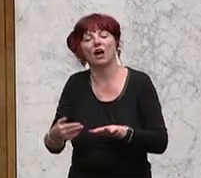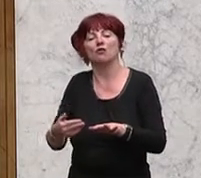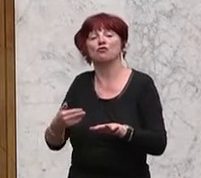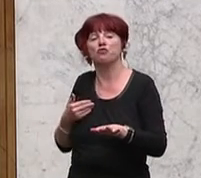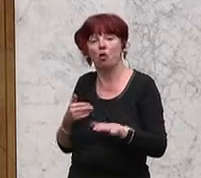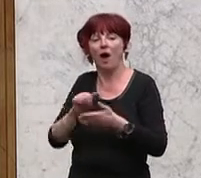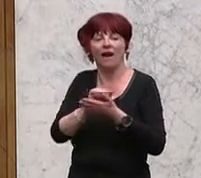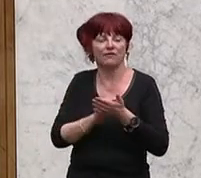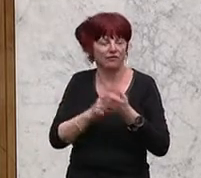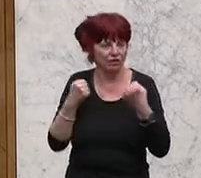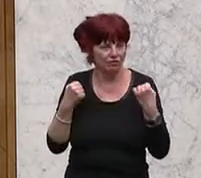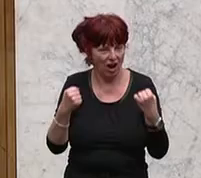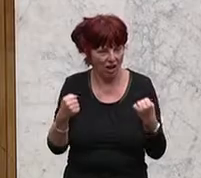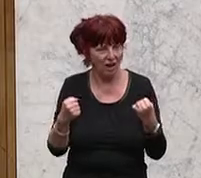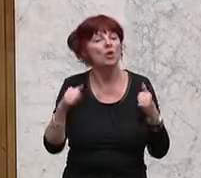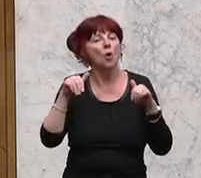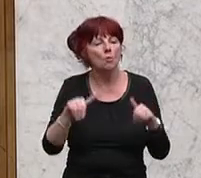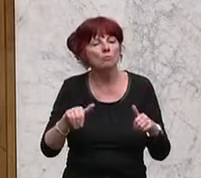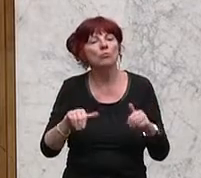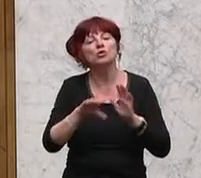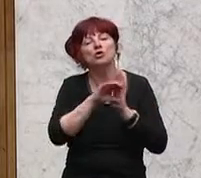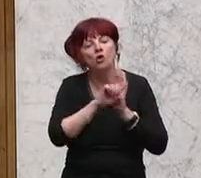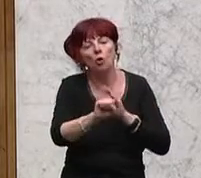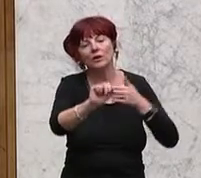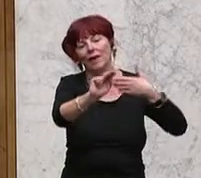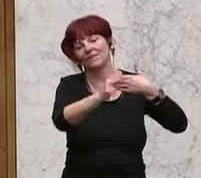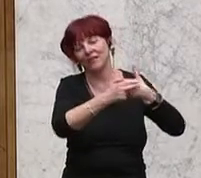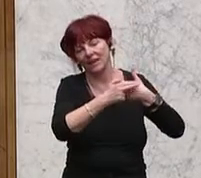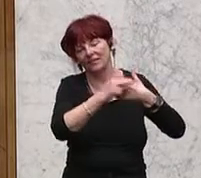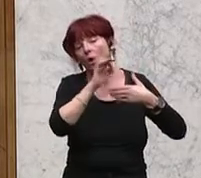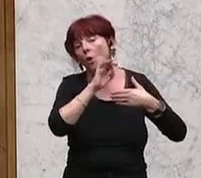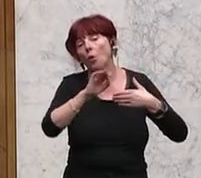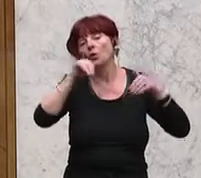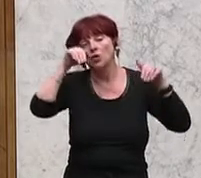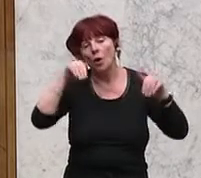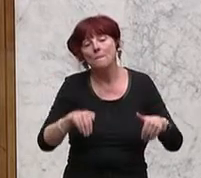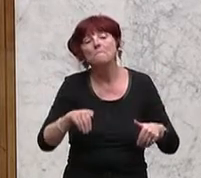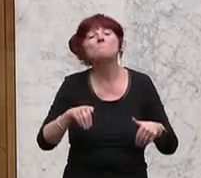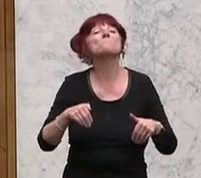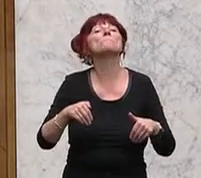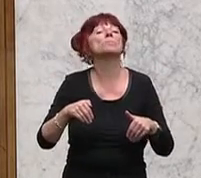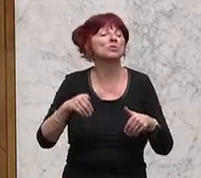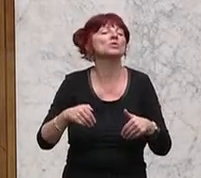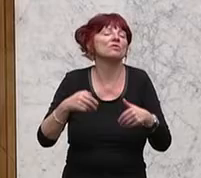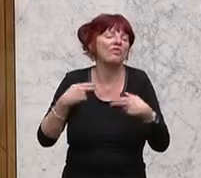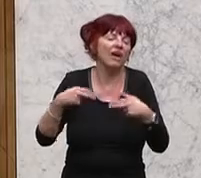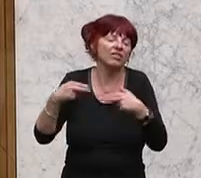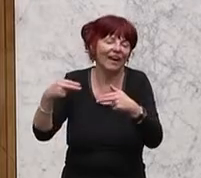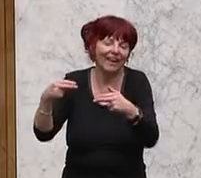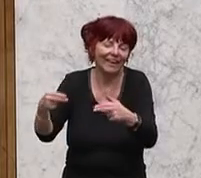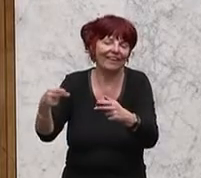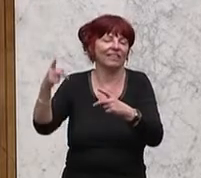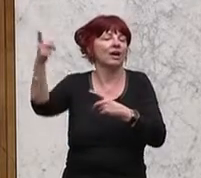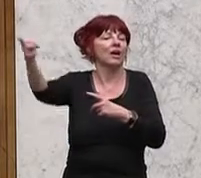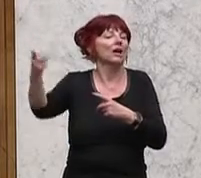-Vignette oder ich muss weiterhin vor der Grenze zu einer Vorverkaufsstelle fahren und mich dort